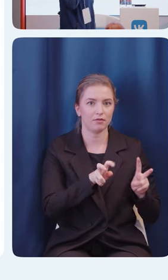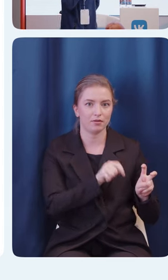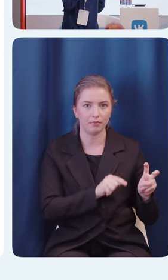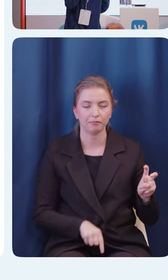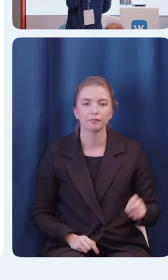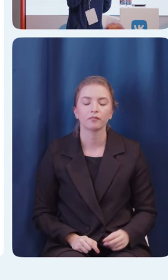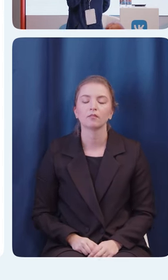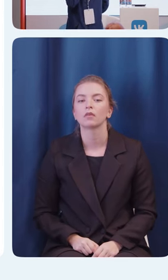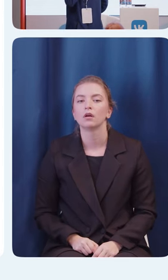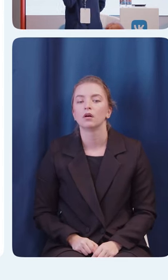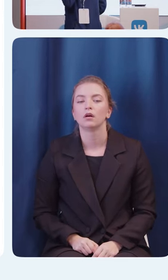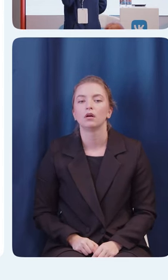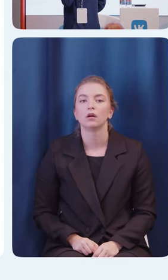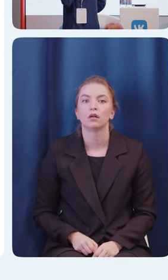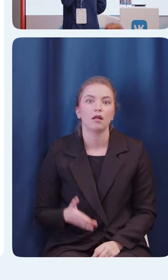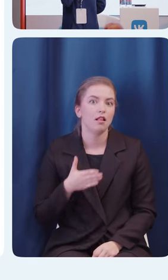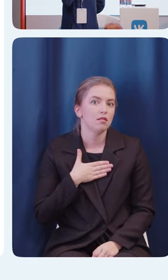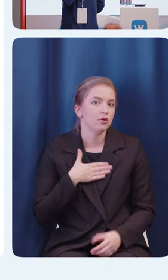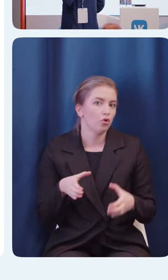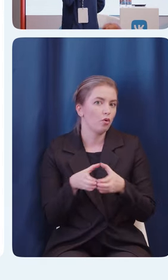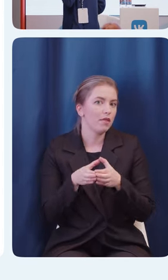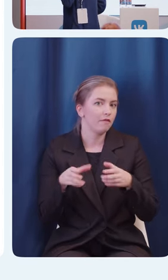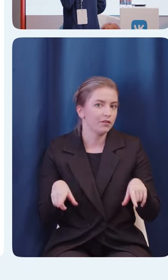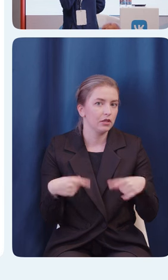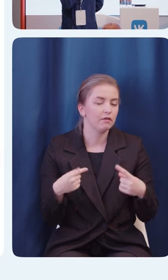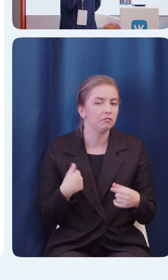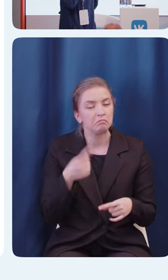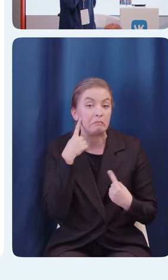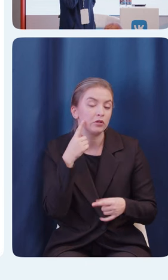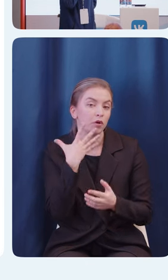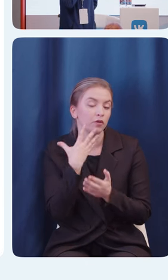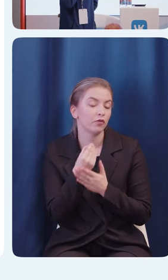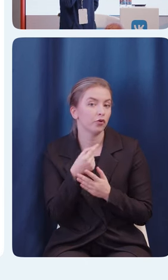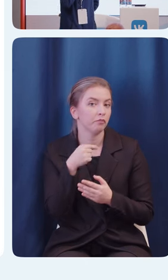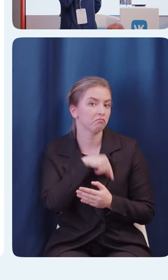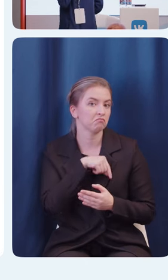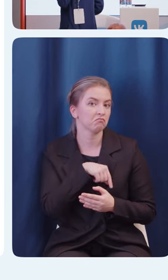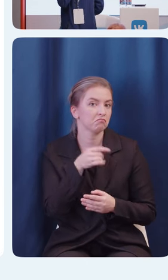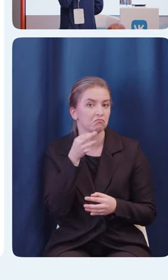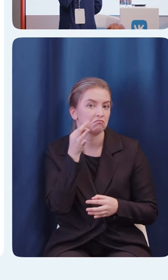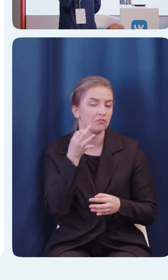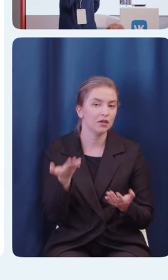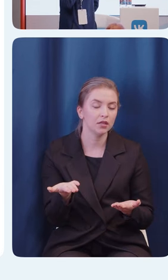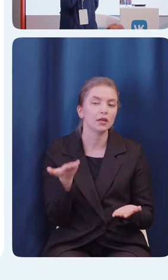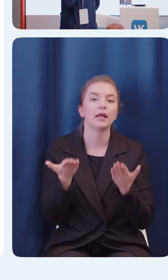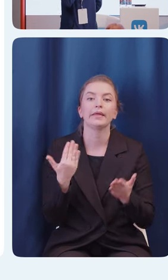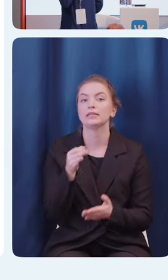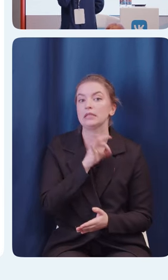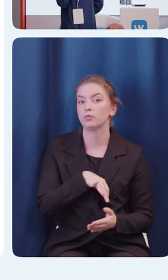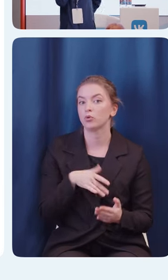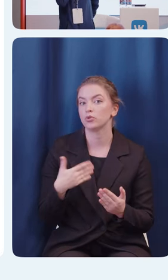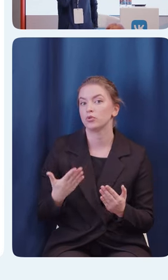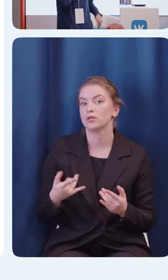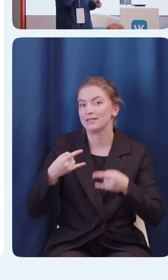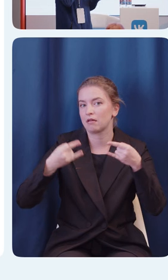Поэтому команда рестора придумала фичу. Если вы используете скринридер, вы